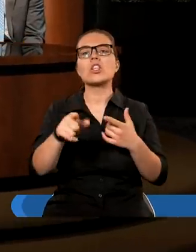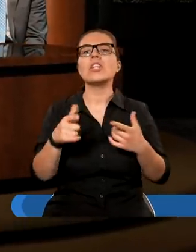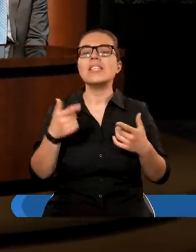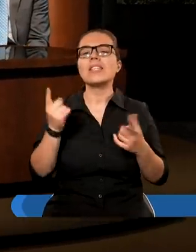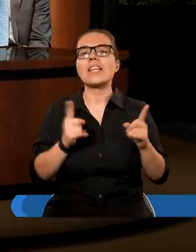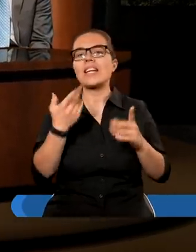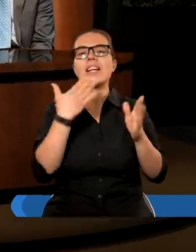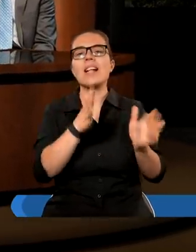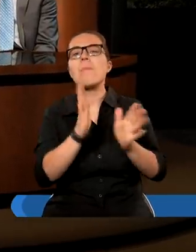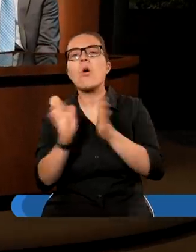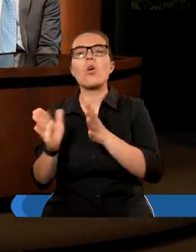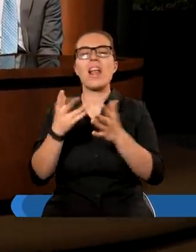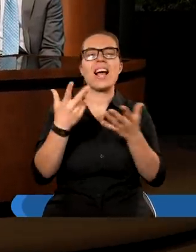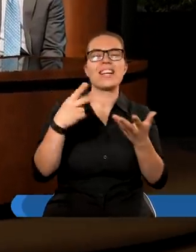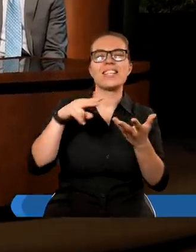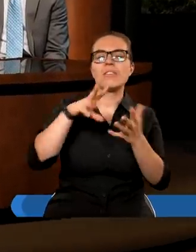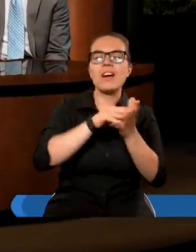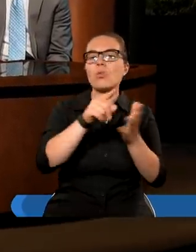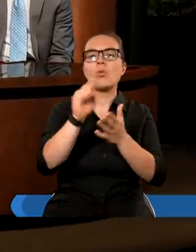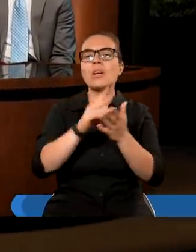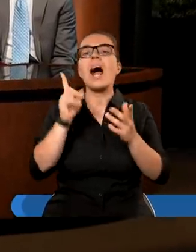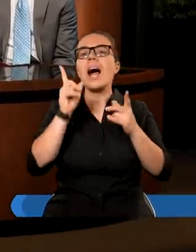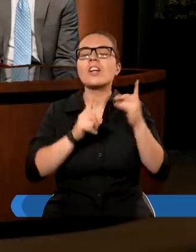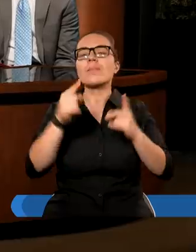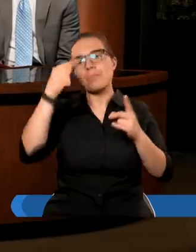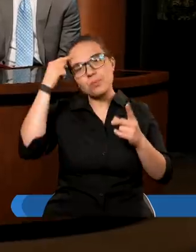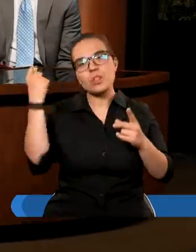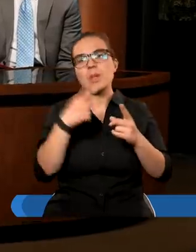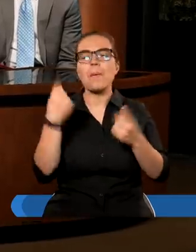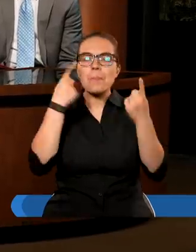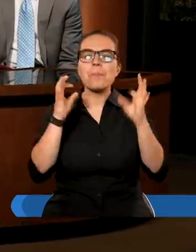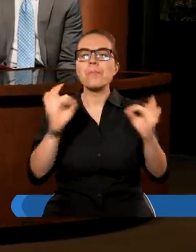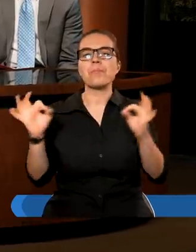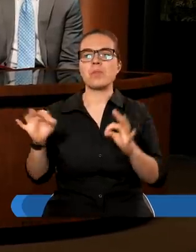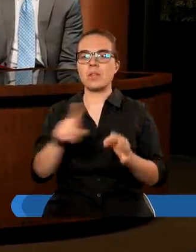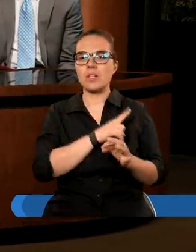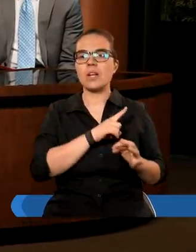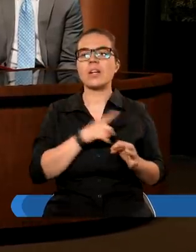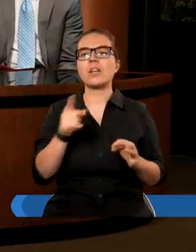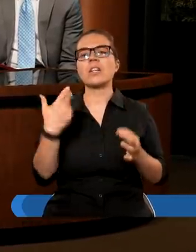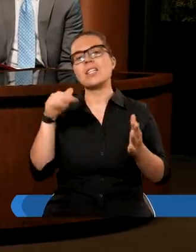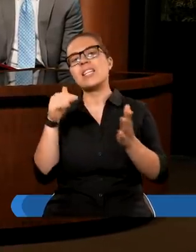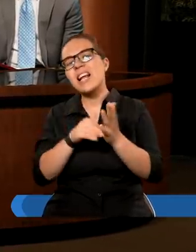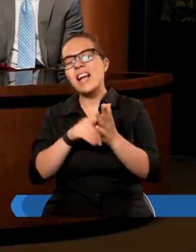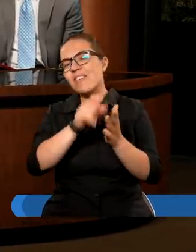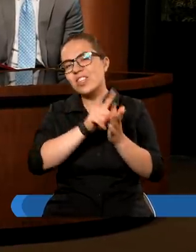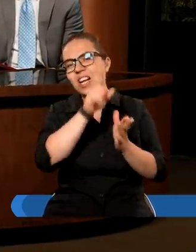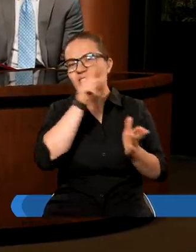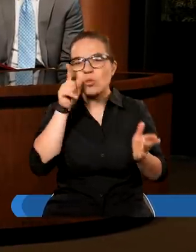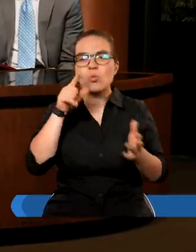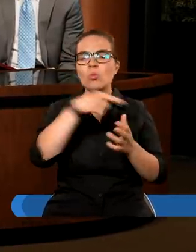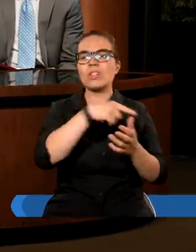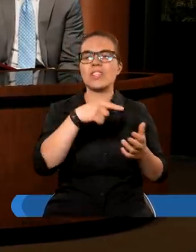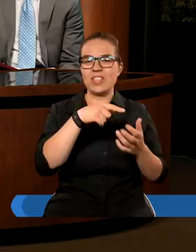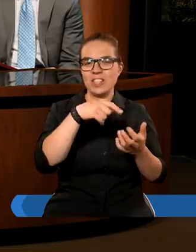wzrostem wydarzeń, o jakim charakterze? Negatywnym wojny, wałanie nienawiścią do ludzi, którzy się